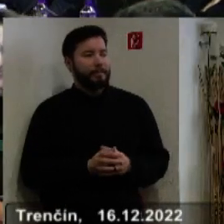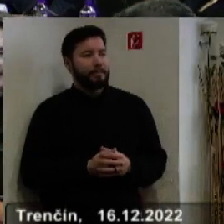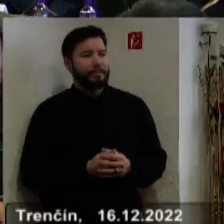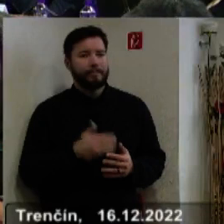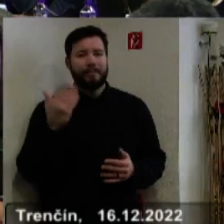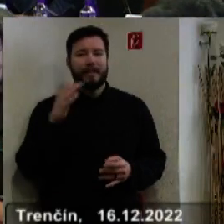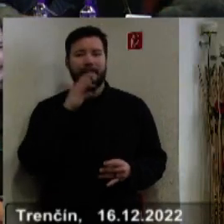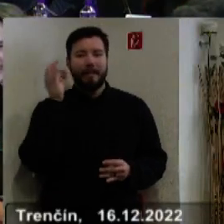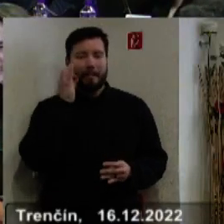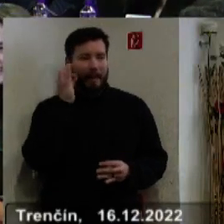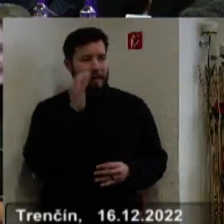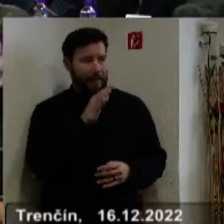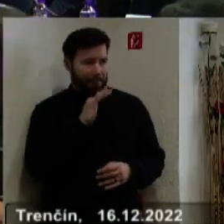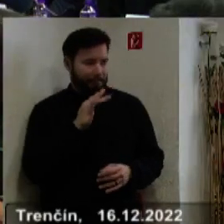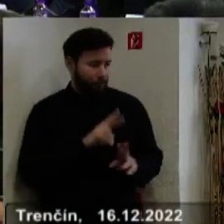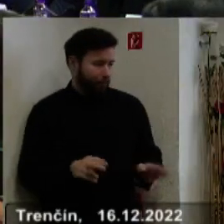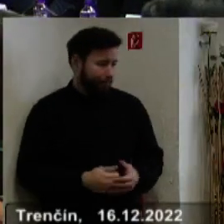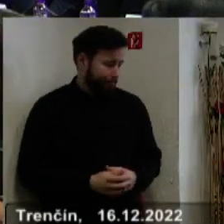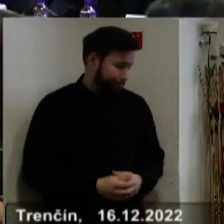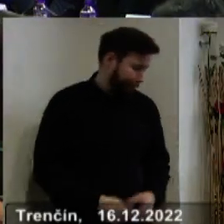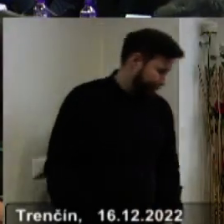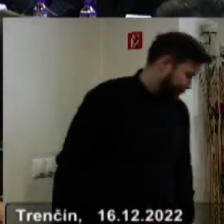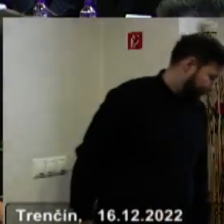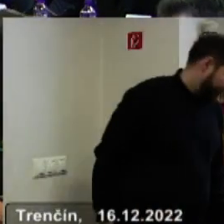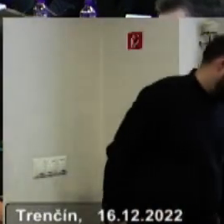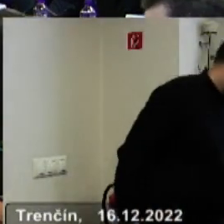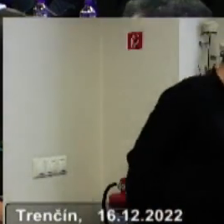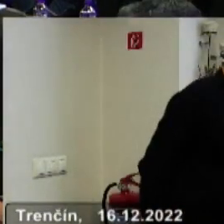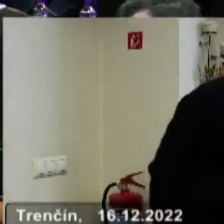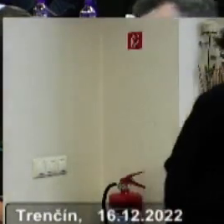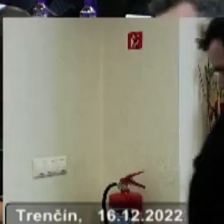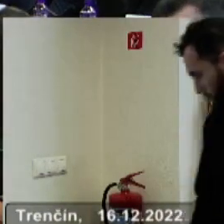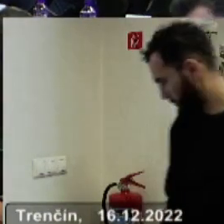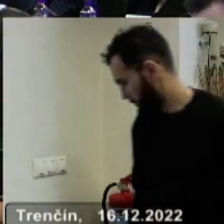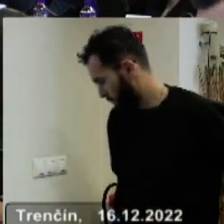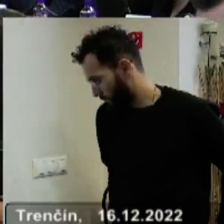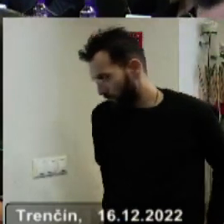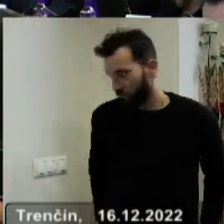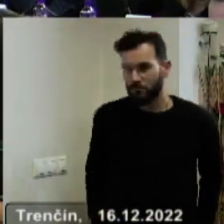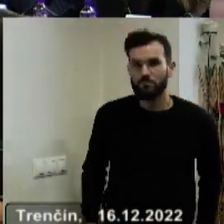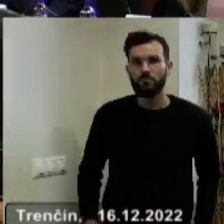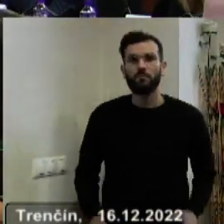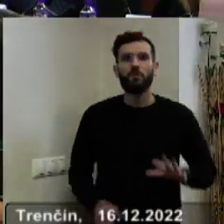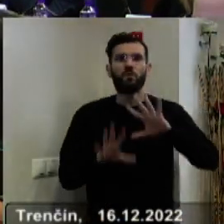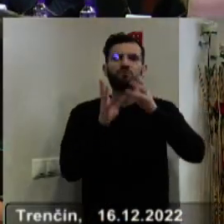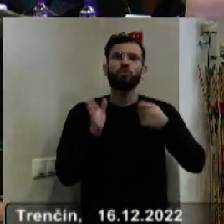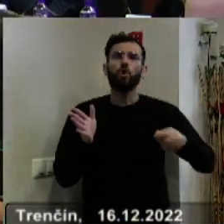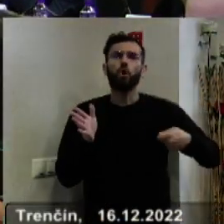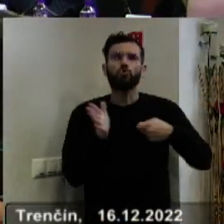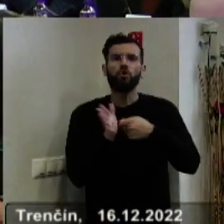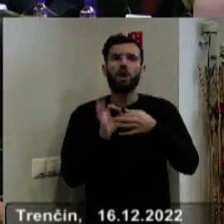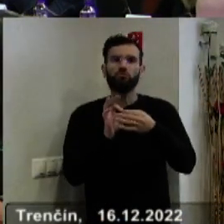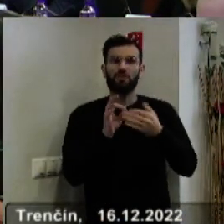Ďakujem veľmi pekne za slovo. Všetky tieto dodatky sa týkajú postupného zavadzania tých nových druhov sociálnych